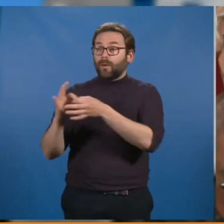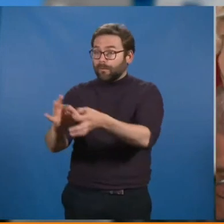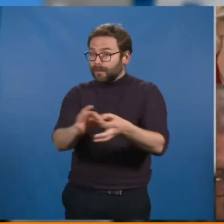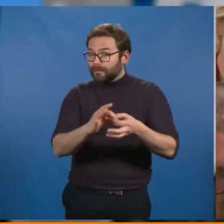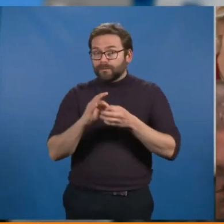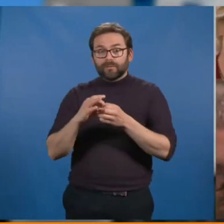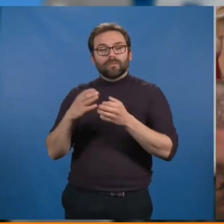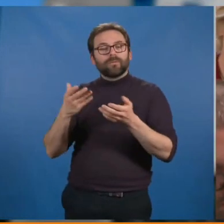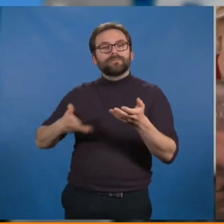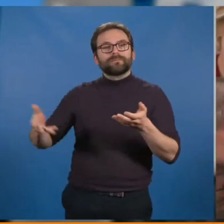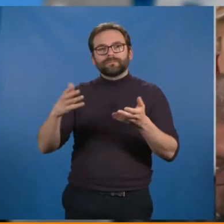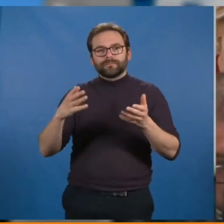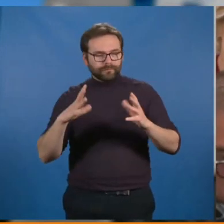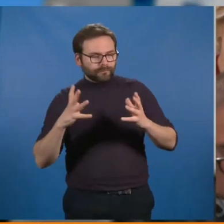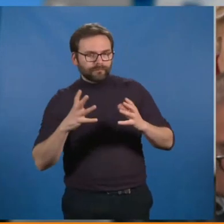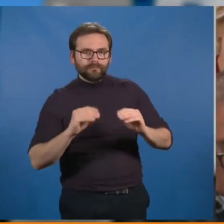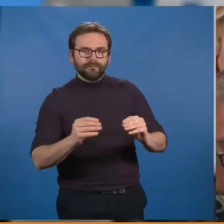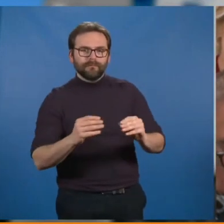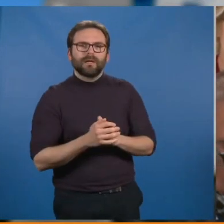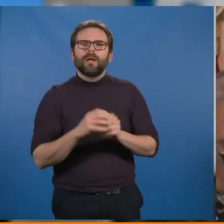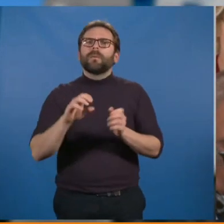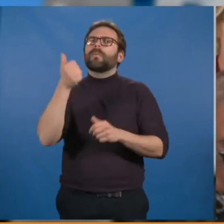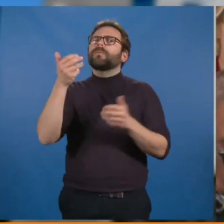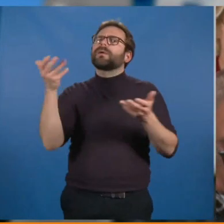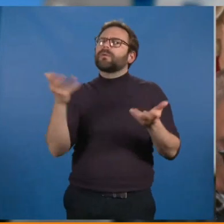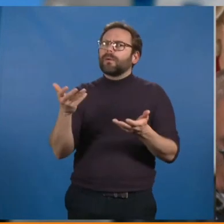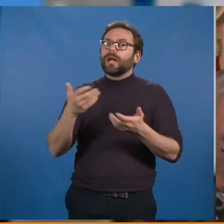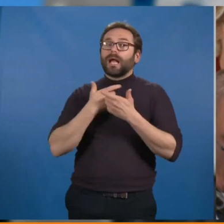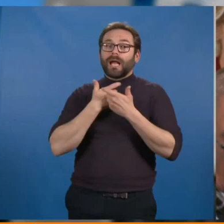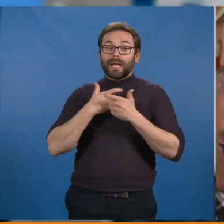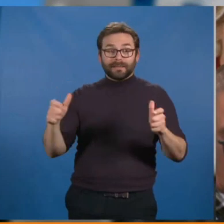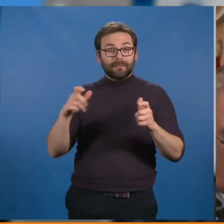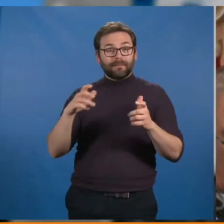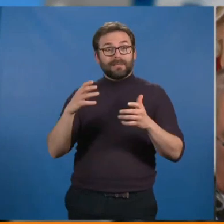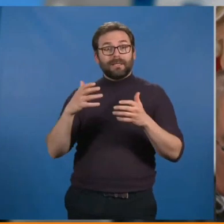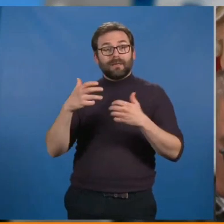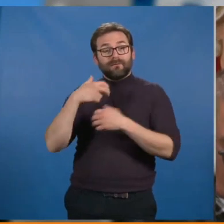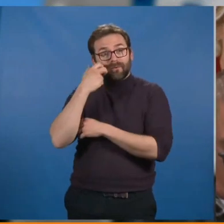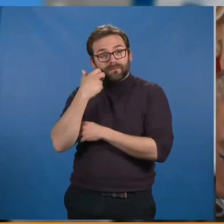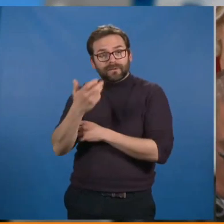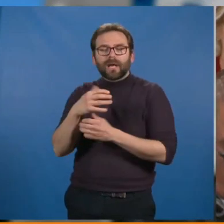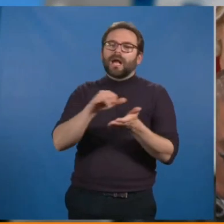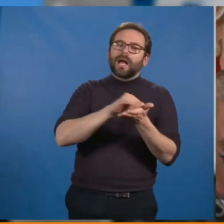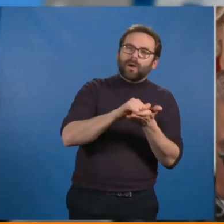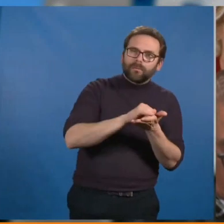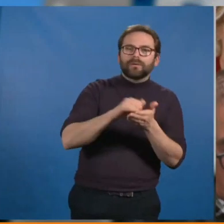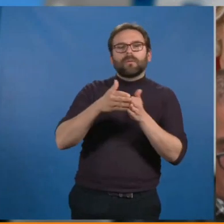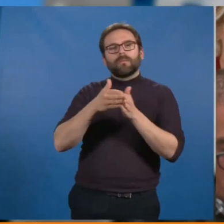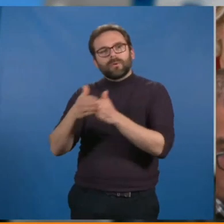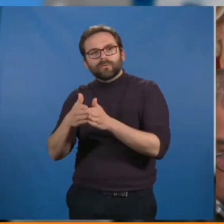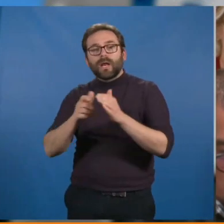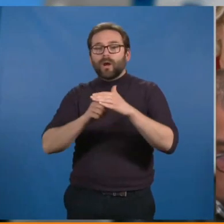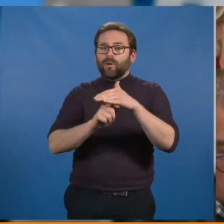intercommunalités. L'une des premières était d'améliorer l'accessibilité ferroviaire, aéroportuaire, portuaire et